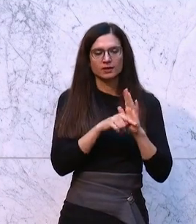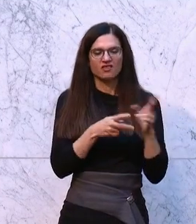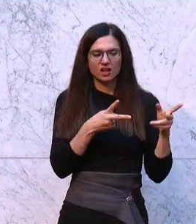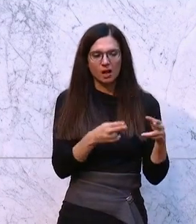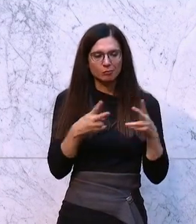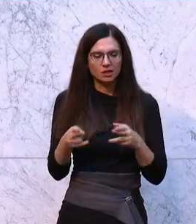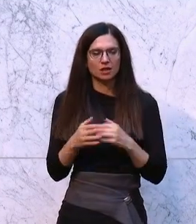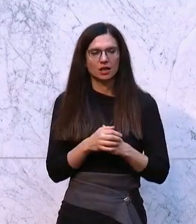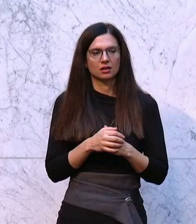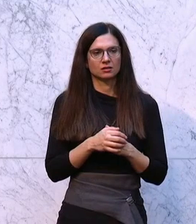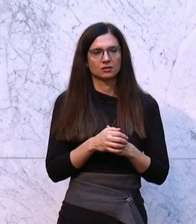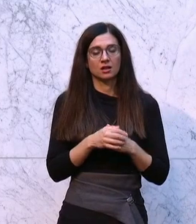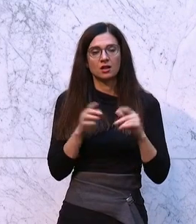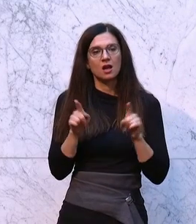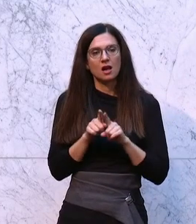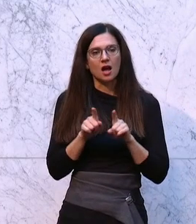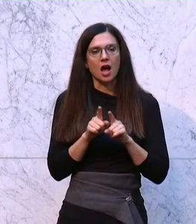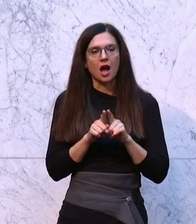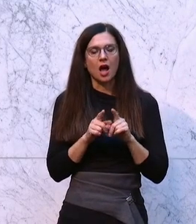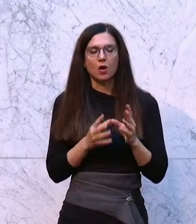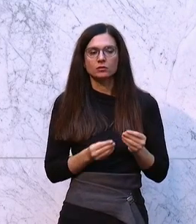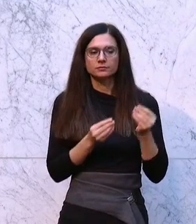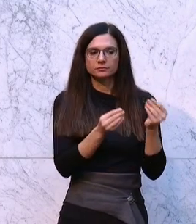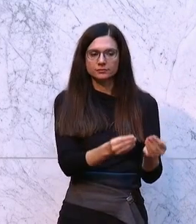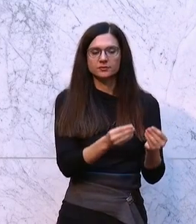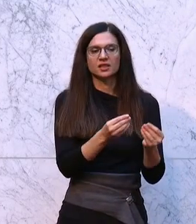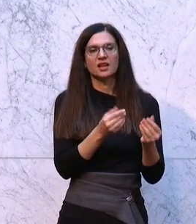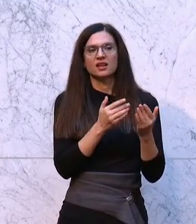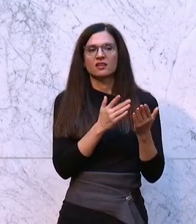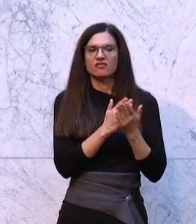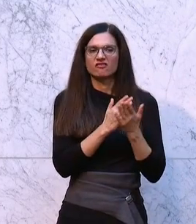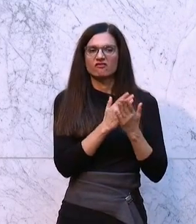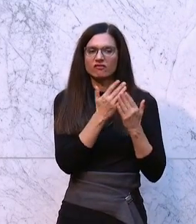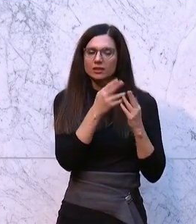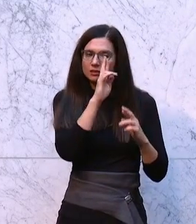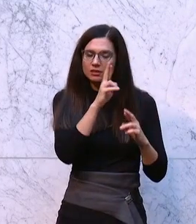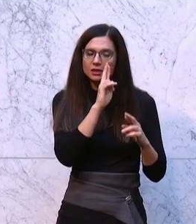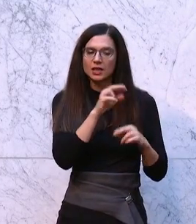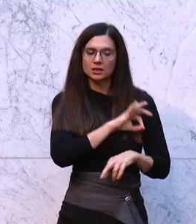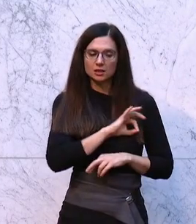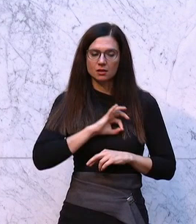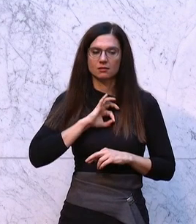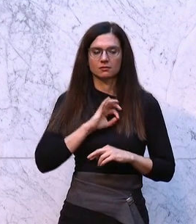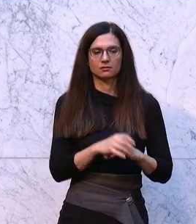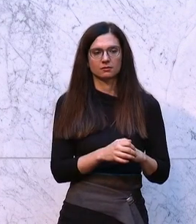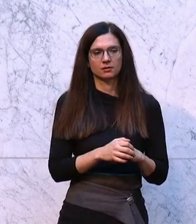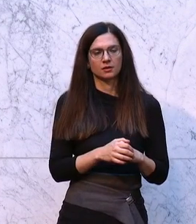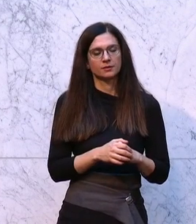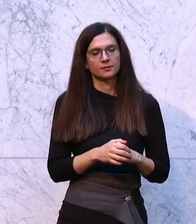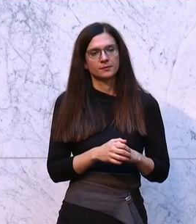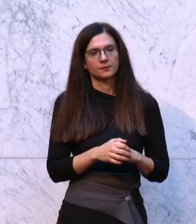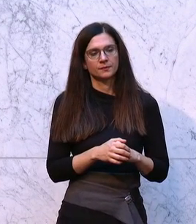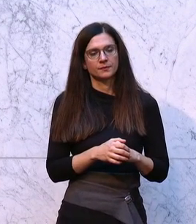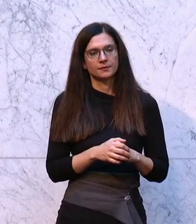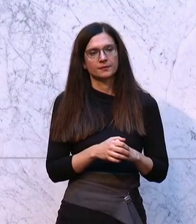inklusive der in dieser Zeit verliehenen Verdienstkreuze und Orden. Denn diese sind ja nicht mehr, nicht weniger